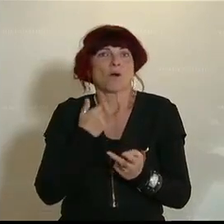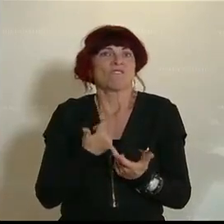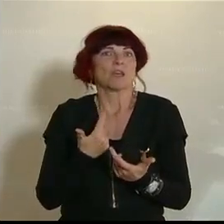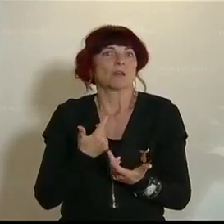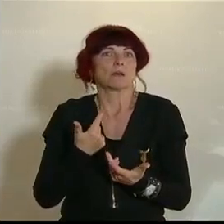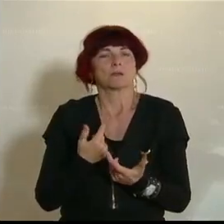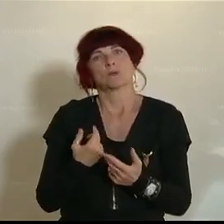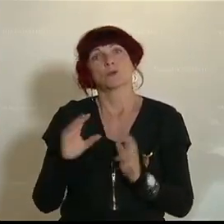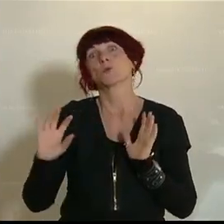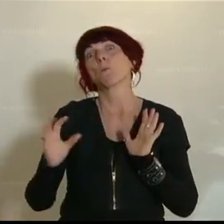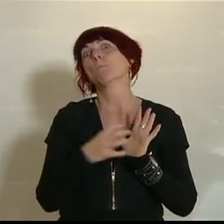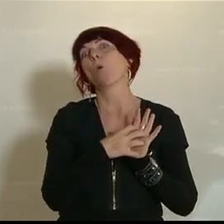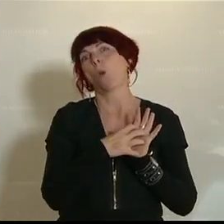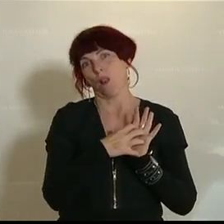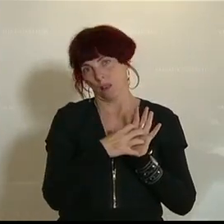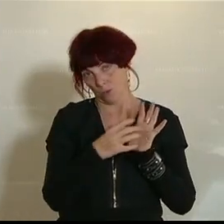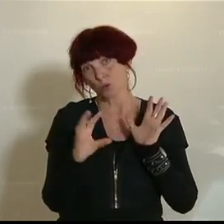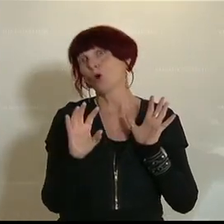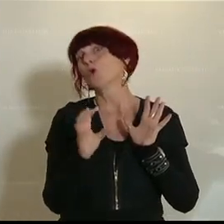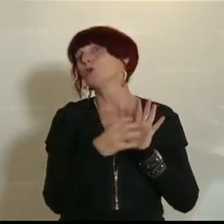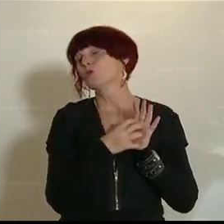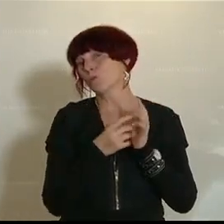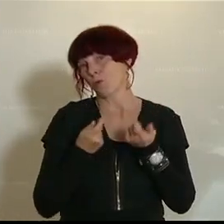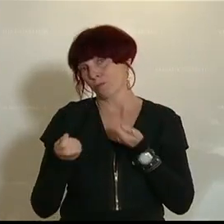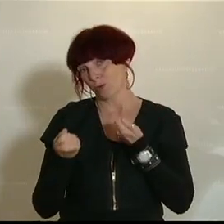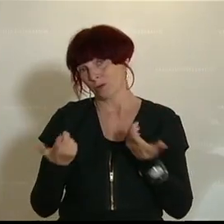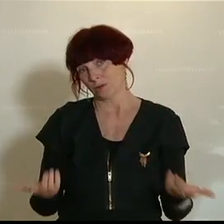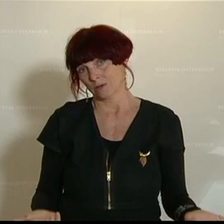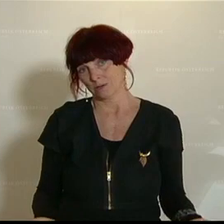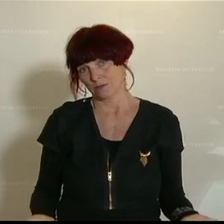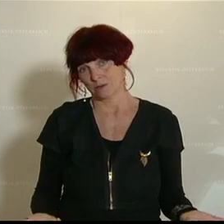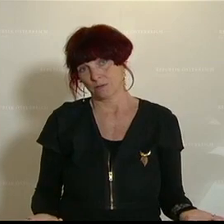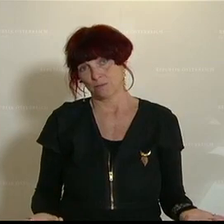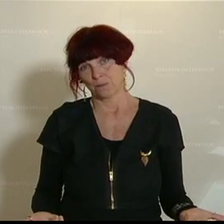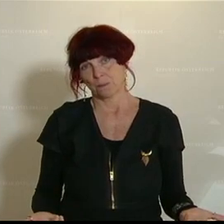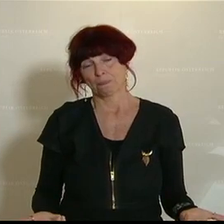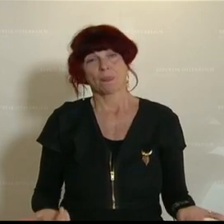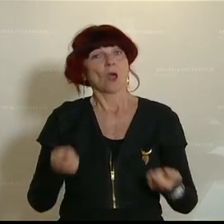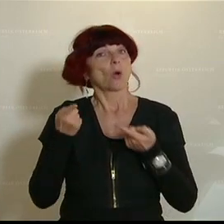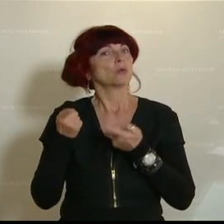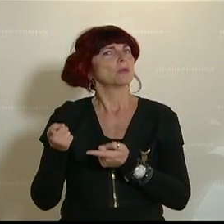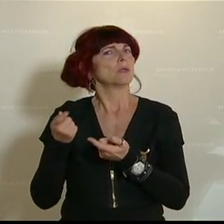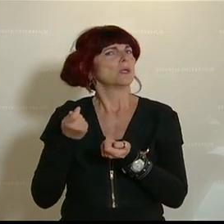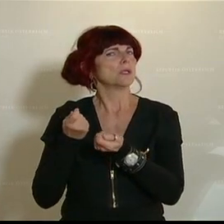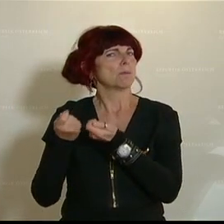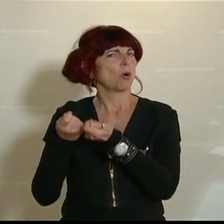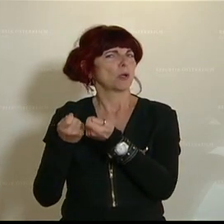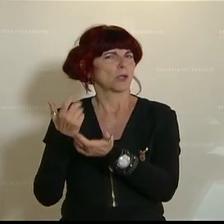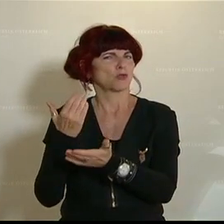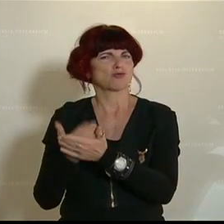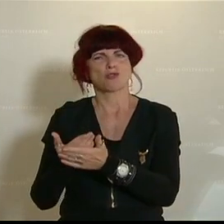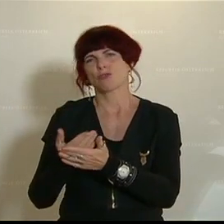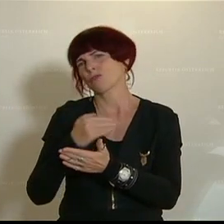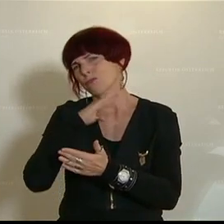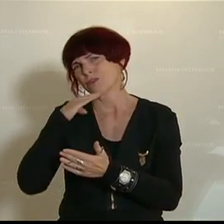Das ist nur mehr Symbolpolitik. Und es hat solche Politik schon vor Jahrhunderten